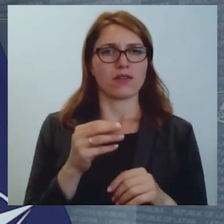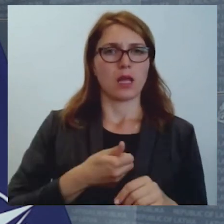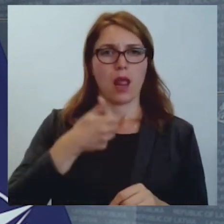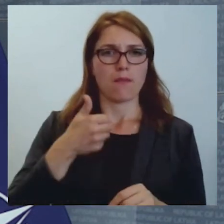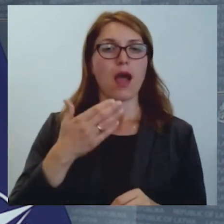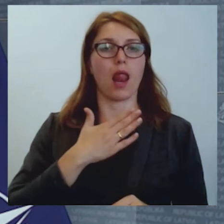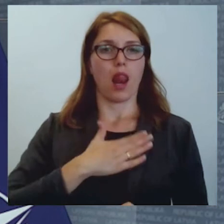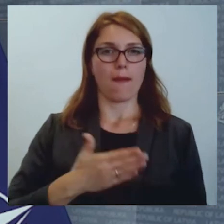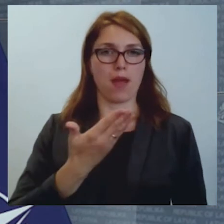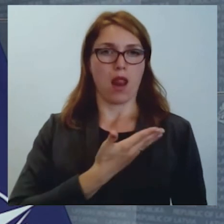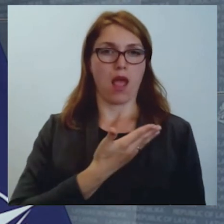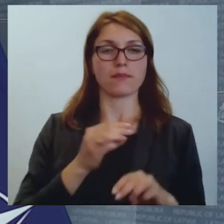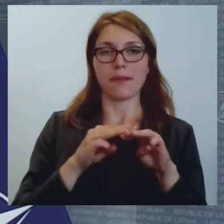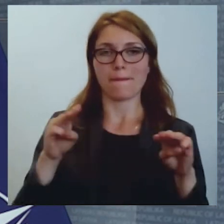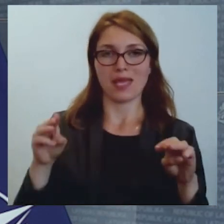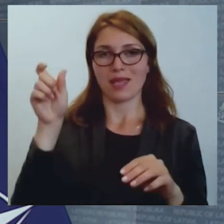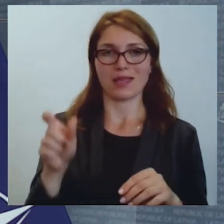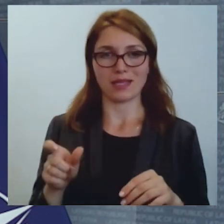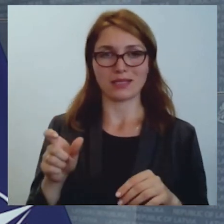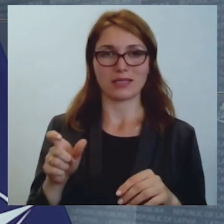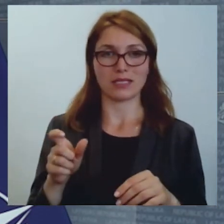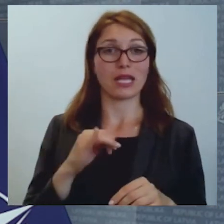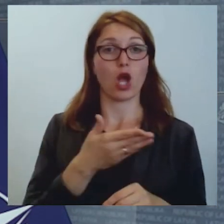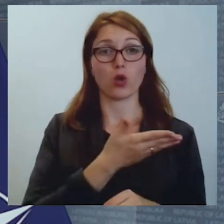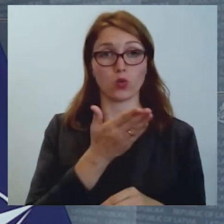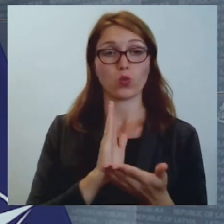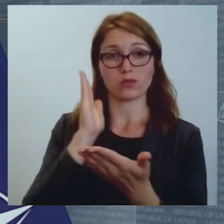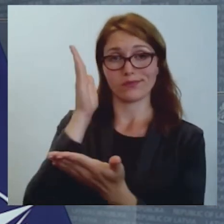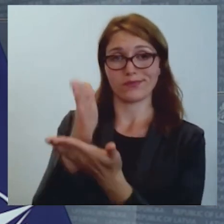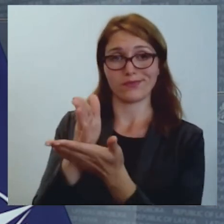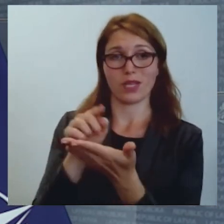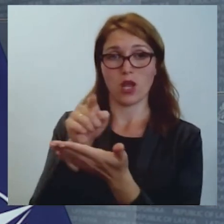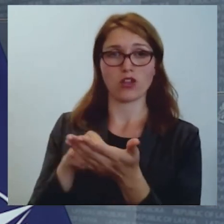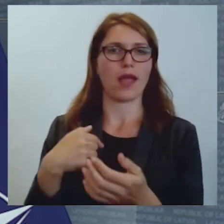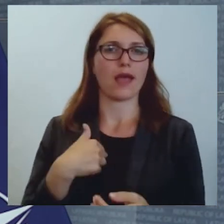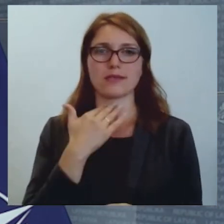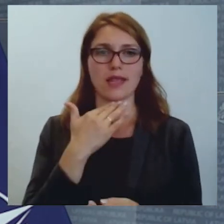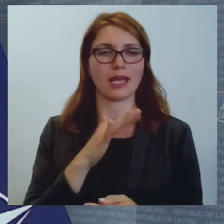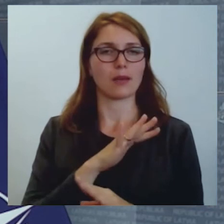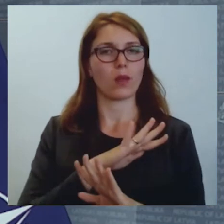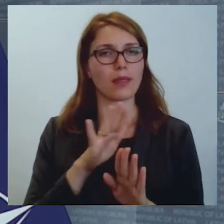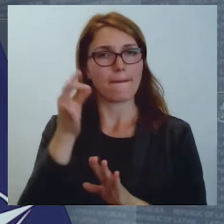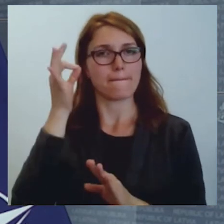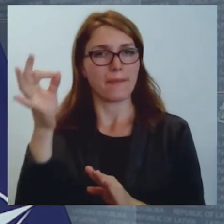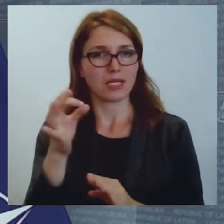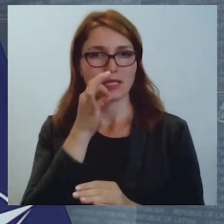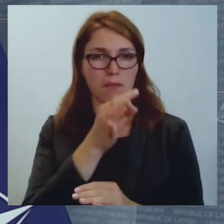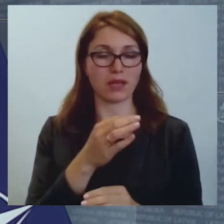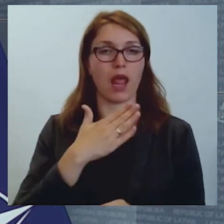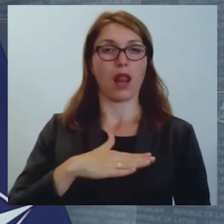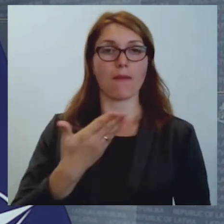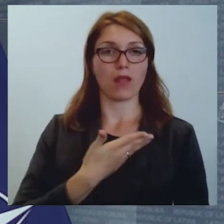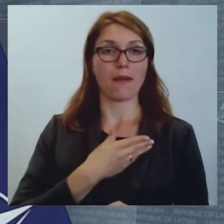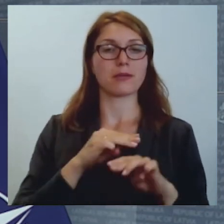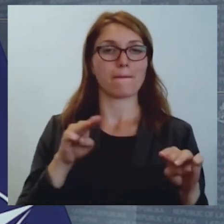labklājības ministrs, ja jūs vērstos tur, es negribu kaut ko neprecīzi pateikt. Labklājības